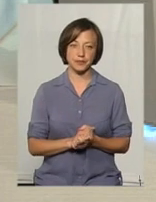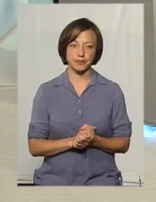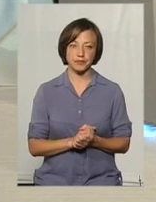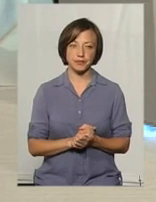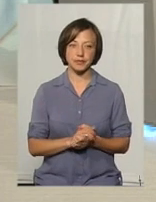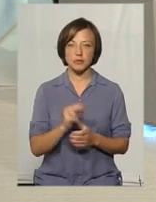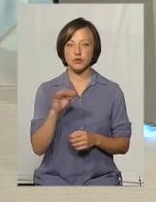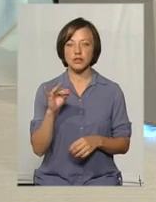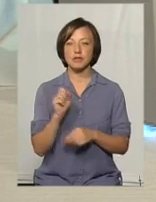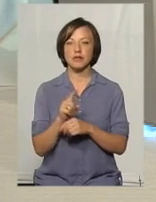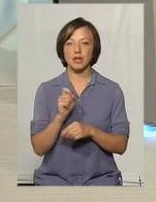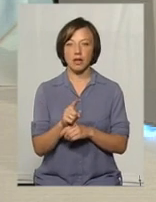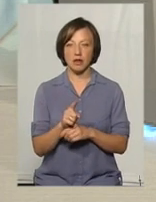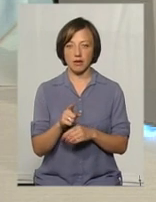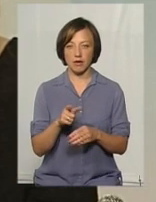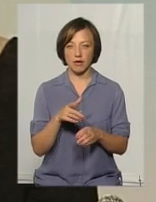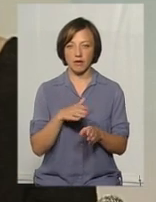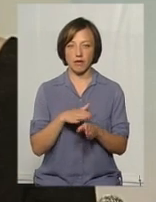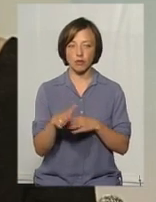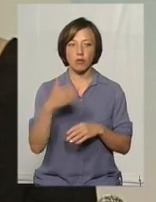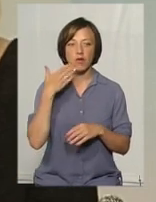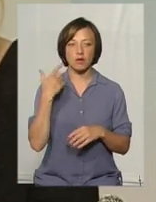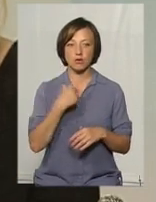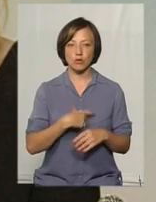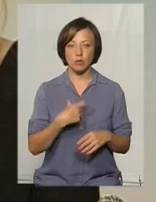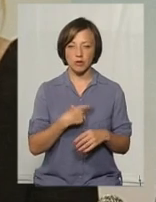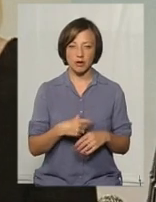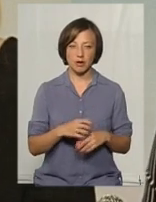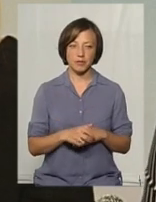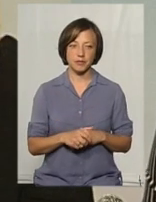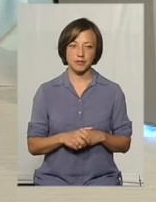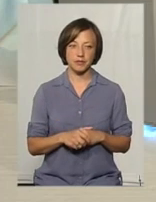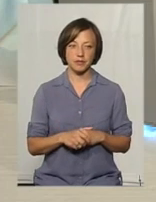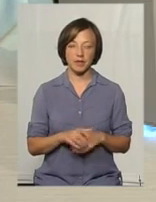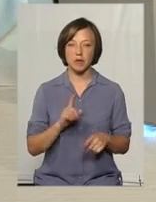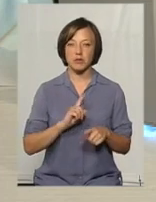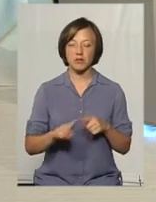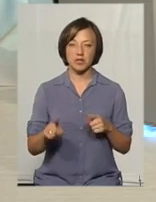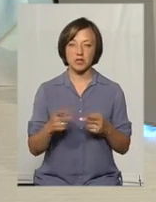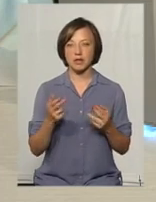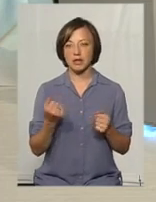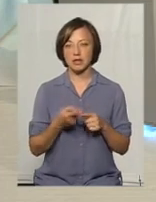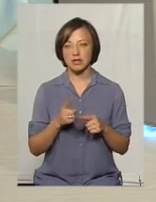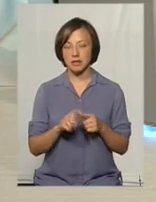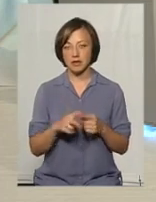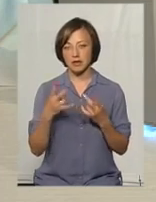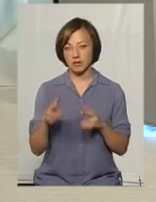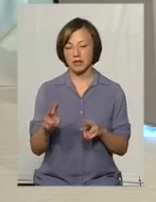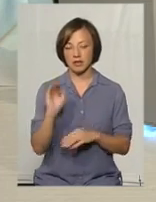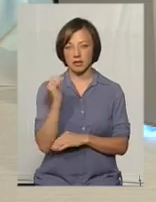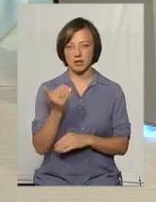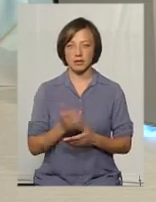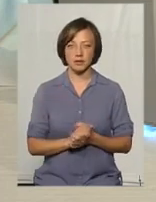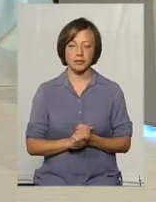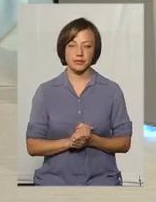завдання виконувати. Так, щоб облегшити собі, можна сказати, таку участь. Пришвидшити. Пришвидшити, так. А це, скоріше всього, така